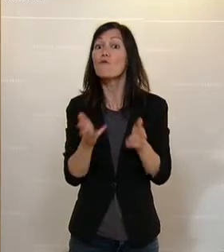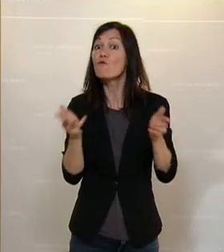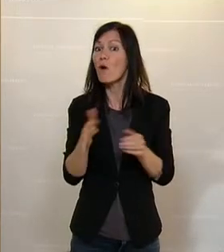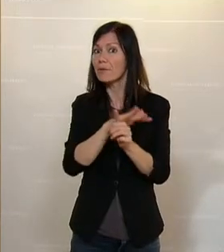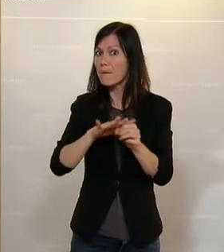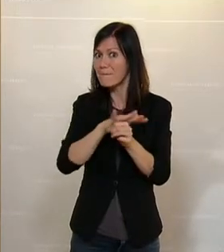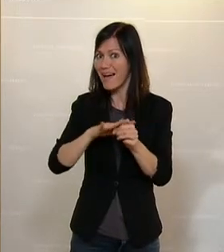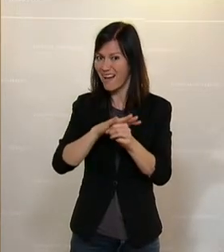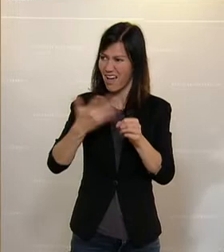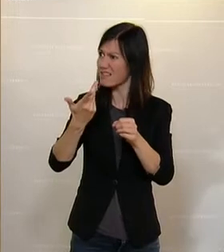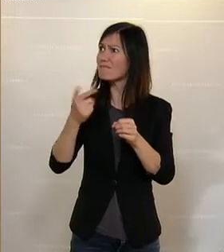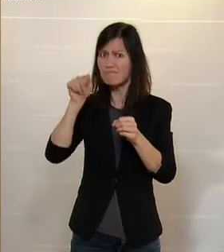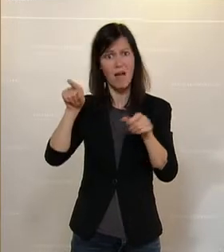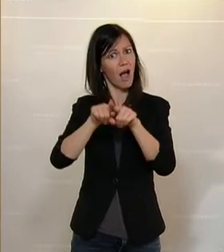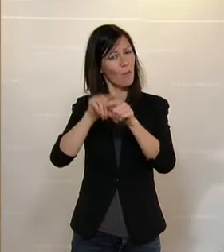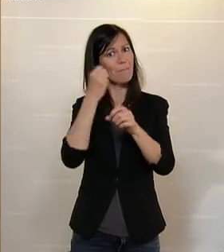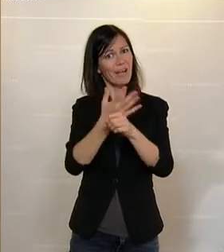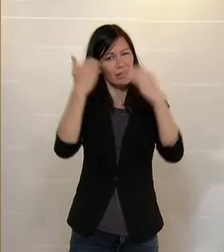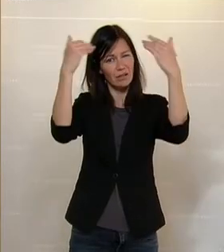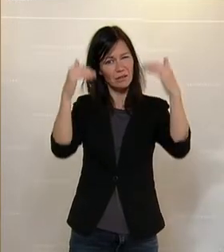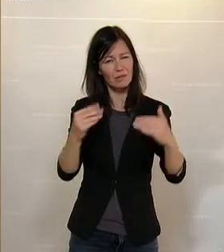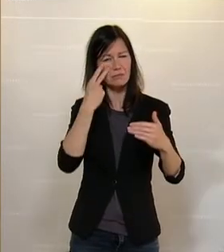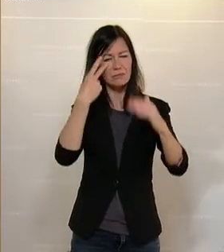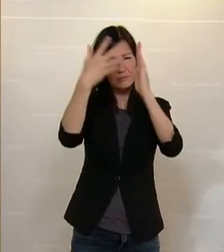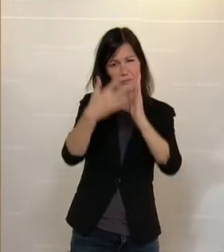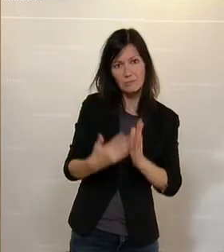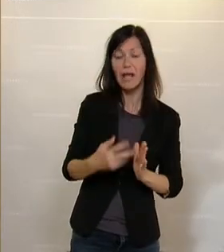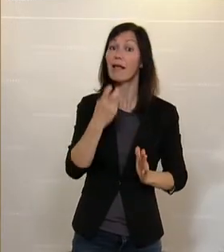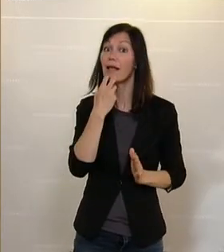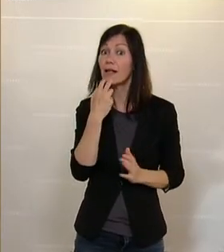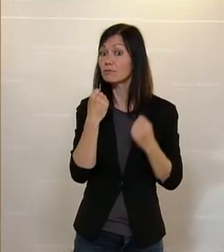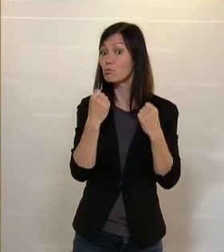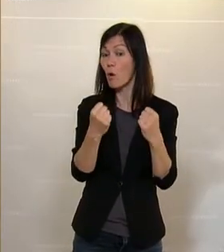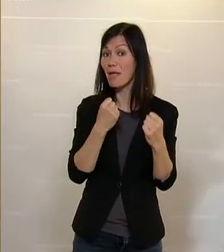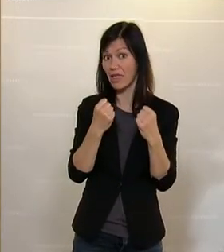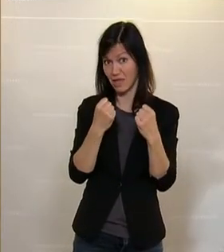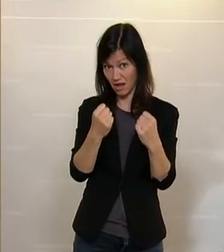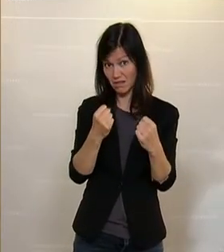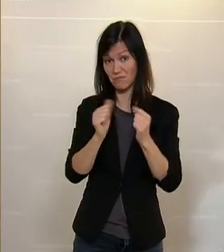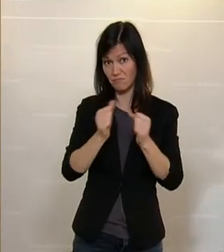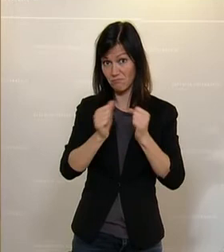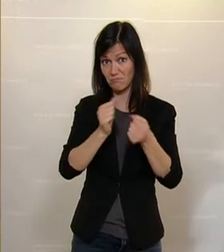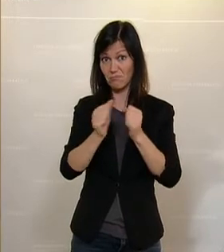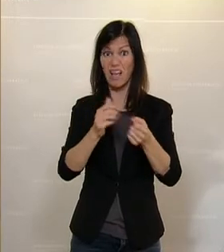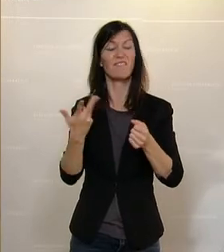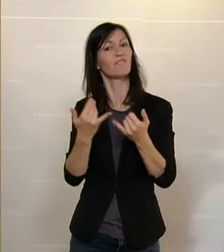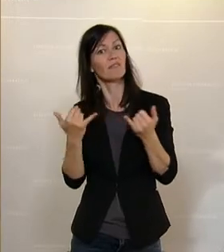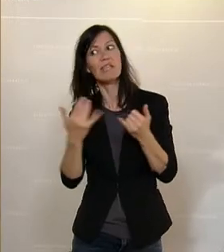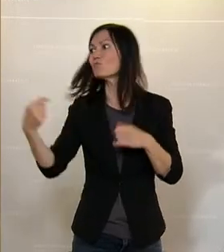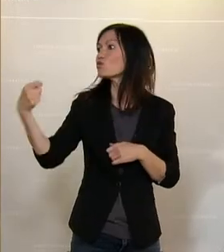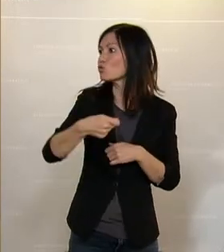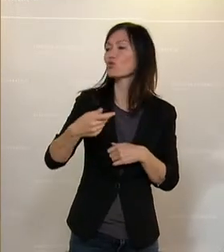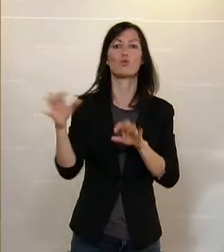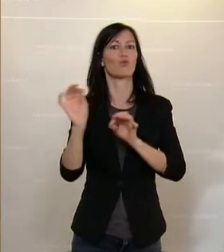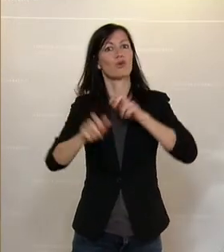im Bericht durchleuchtet. E-Mobilität wurde direkt in Form von Zuschüssen und auch indirekt durch